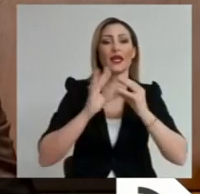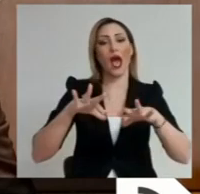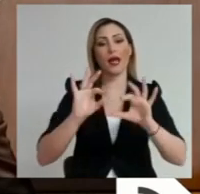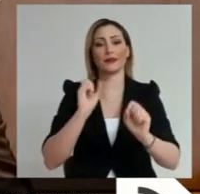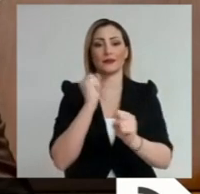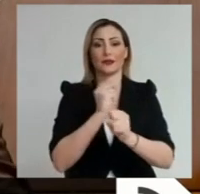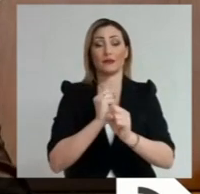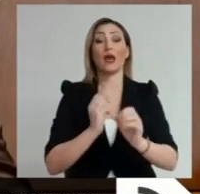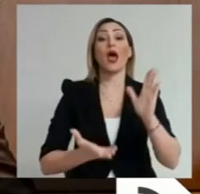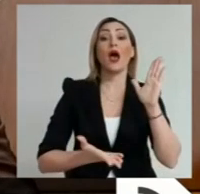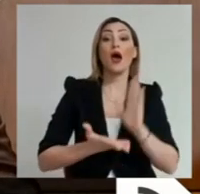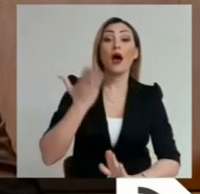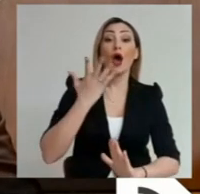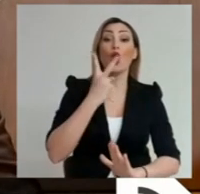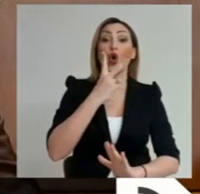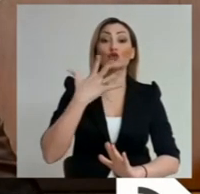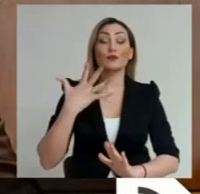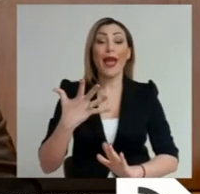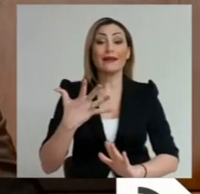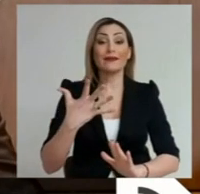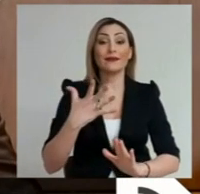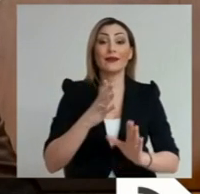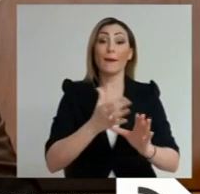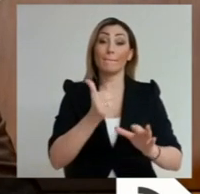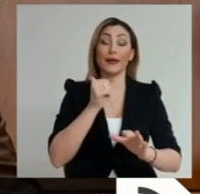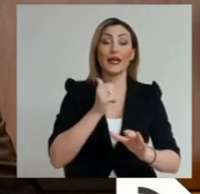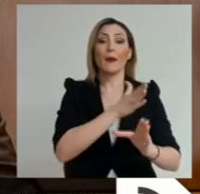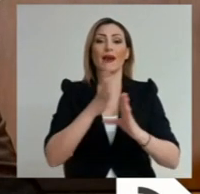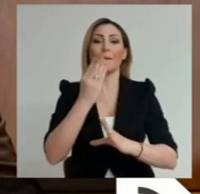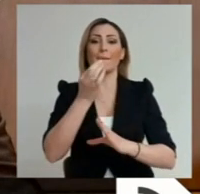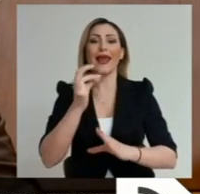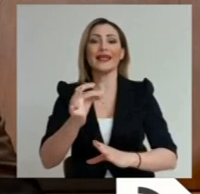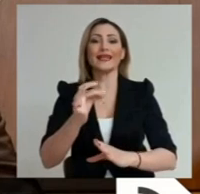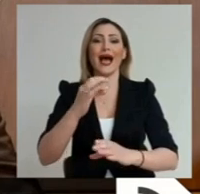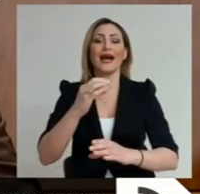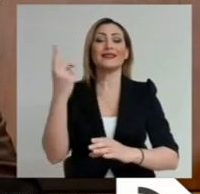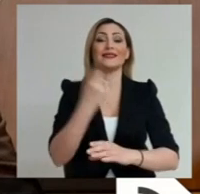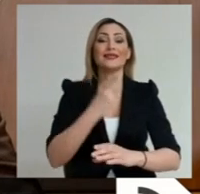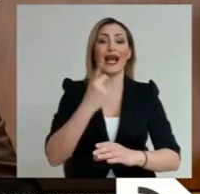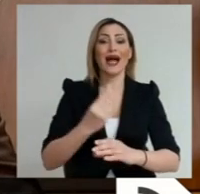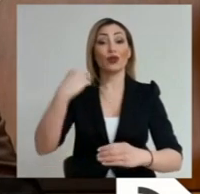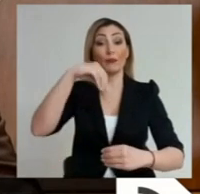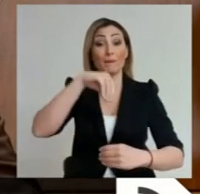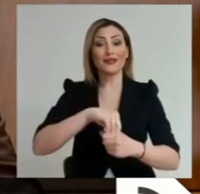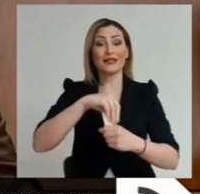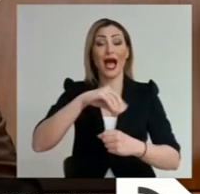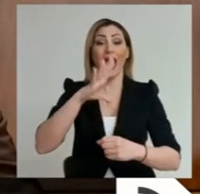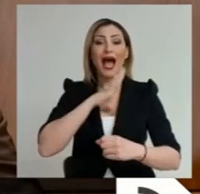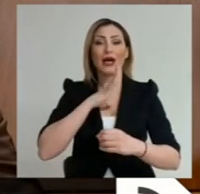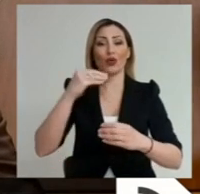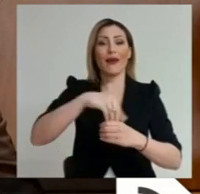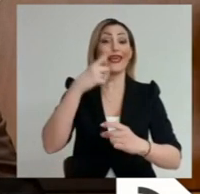Αύξηση από 25 σε 50% του ποσοστού του προσωπικού μπορεί να έχει φυσική παρουσία στις ιδιωτικές επιχειρήσεις